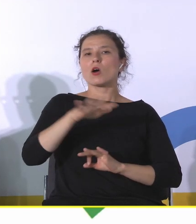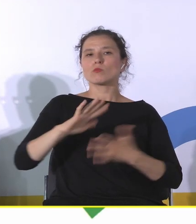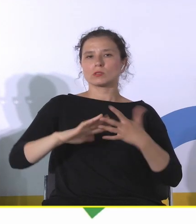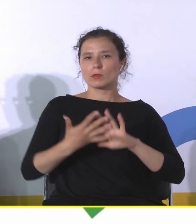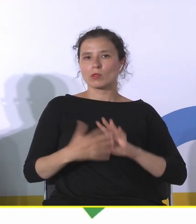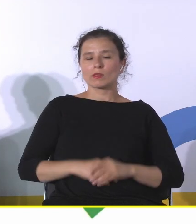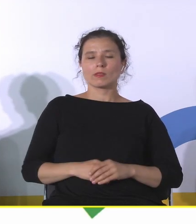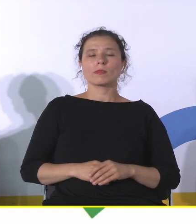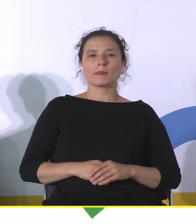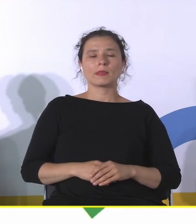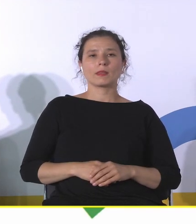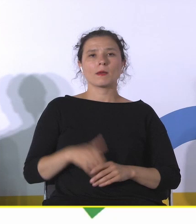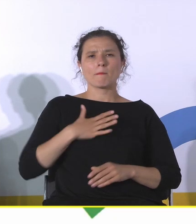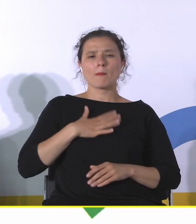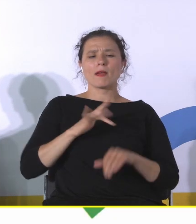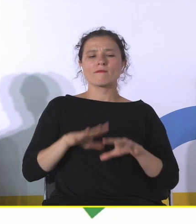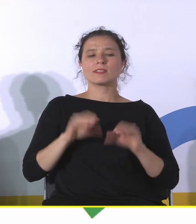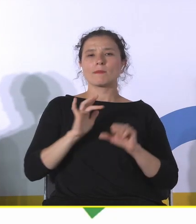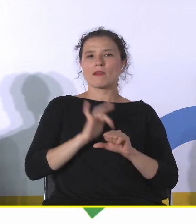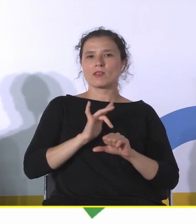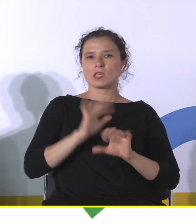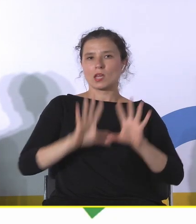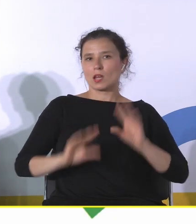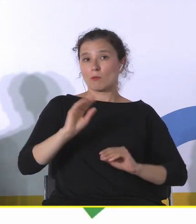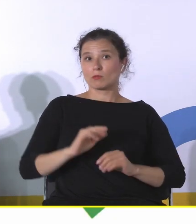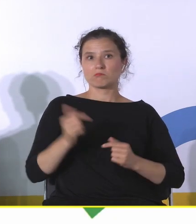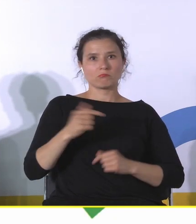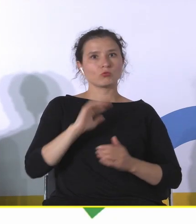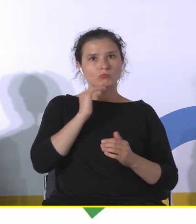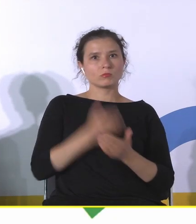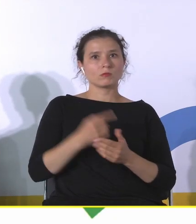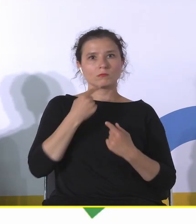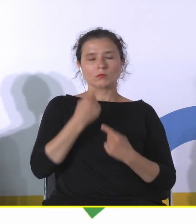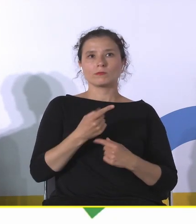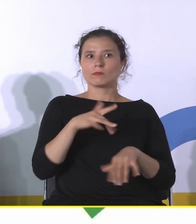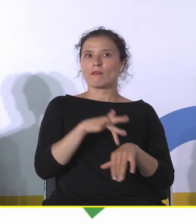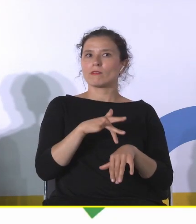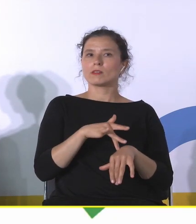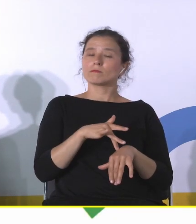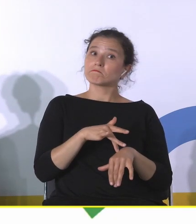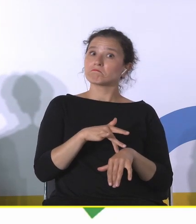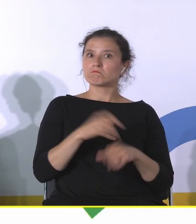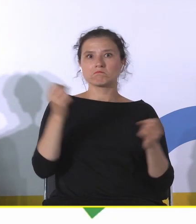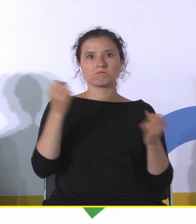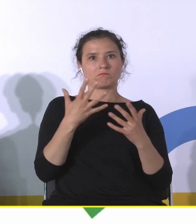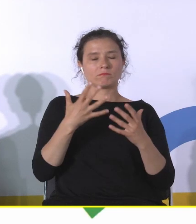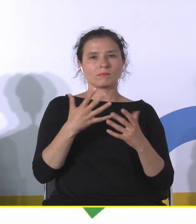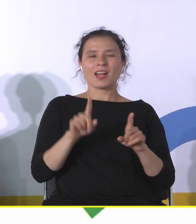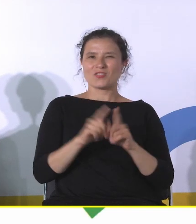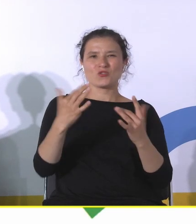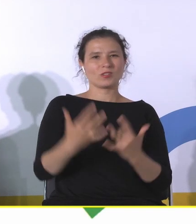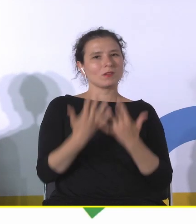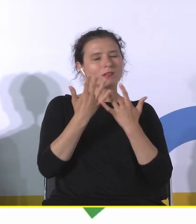bardzo wstępne wyniki tego raportu i muszę powiedzieć, że są one zaskakujące i inspirujące. To